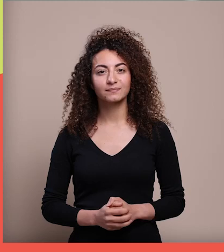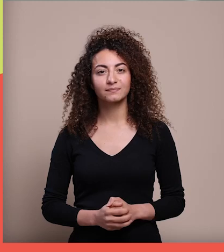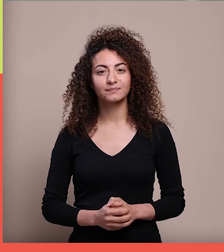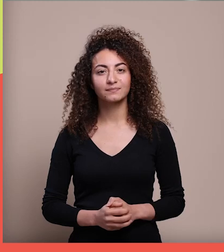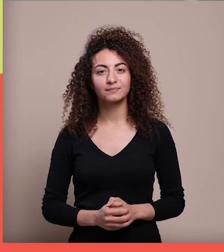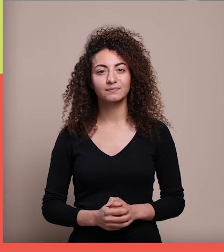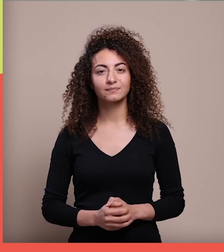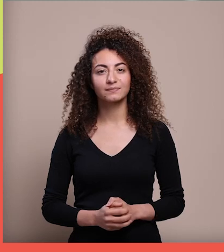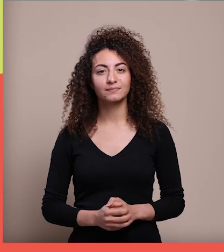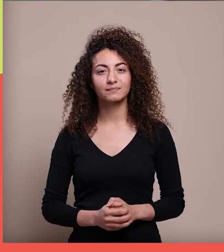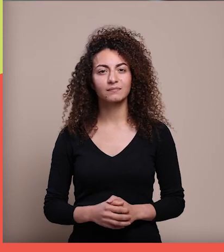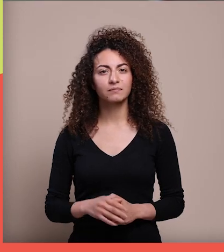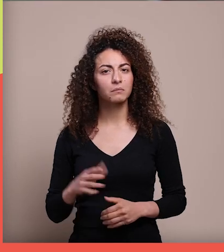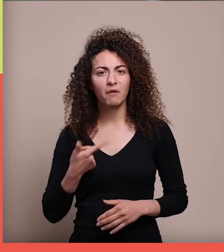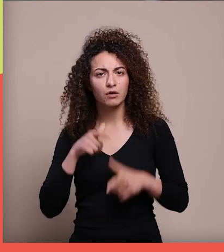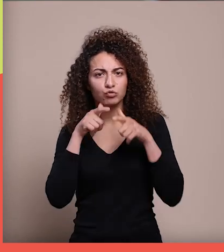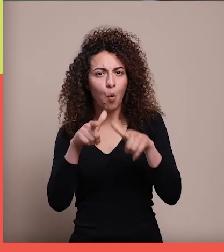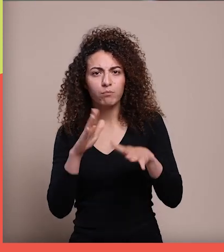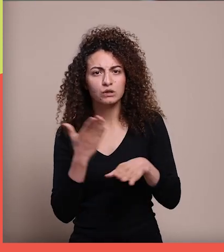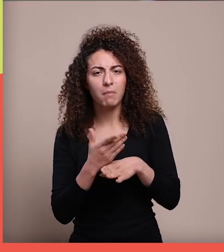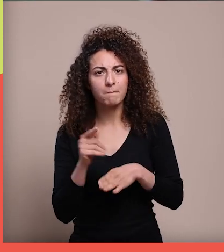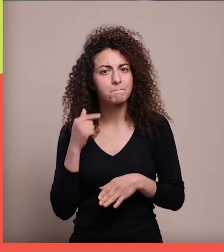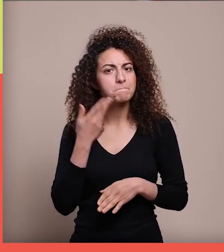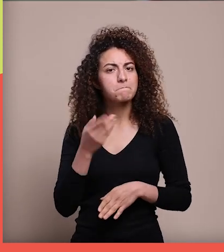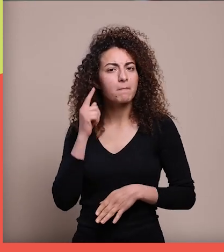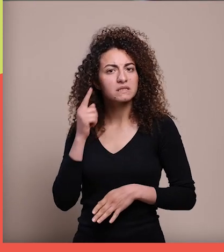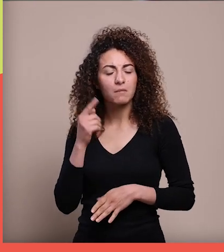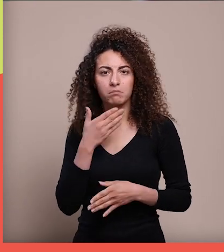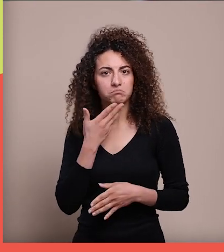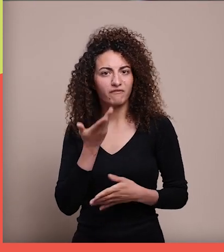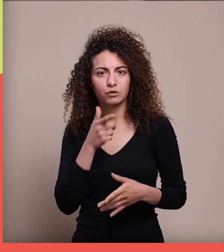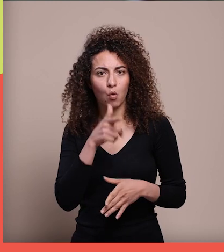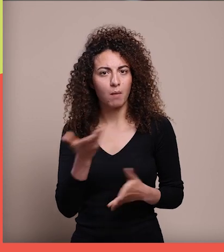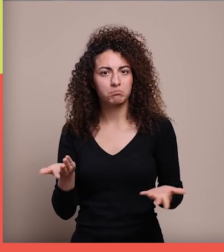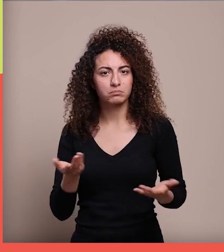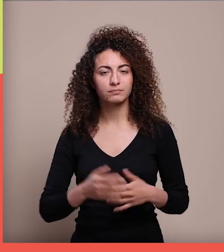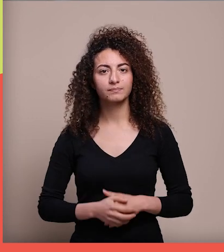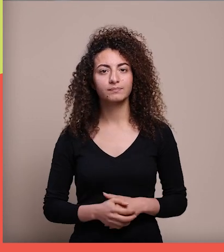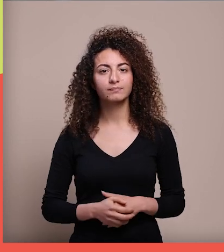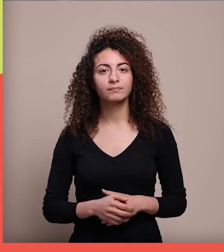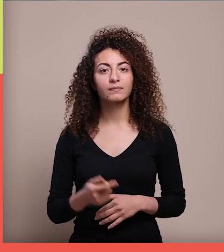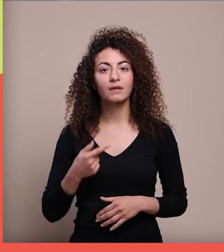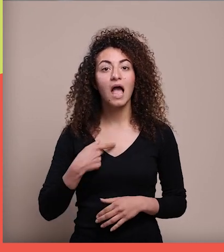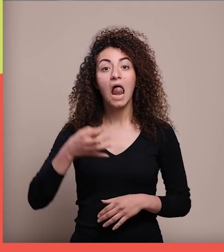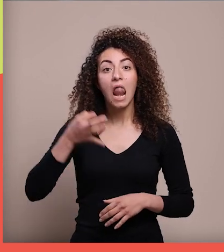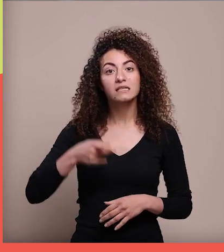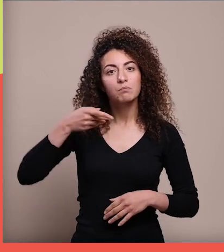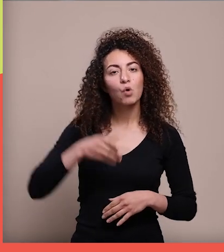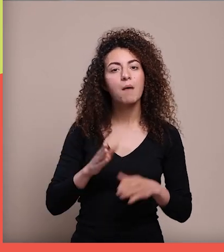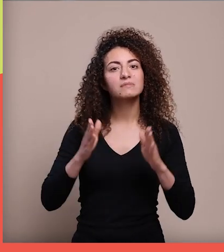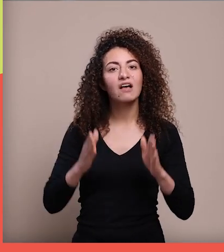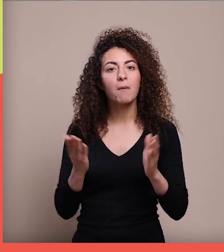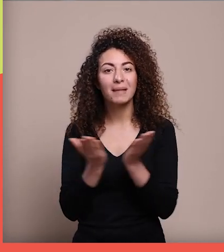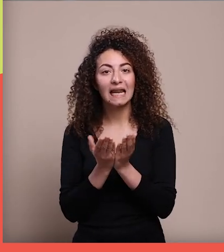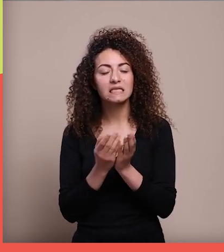هيدا سؤال خريب ما عندي جواب لاش ما بتسمع؟ ما بتسمع؟ توجب علي أنا أني أدخل أنا على